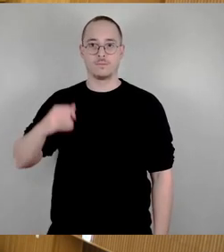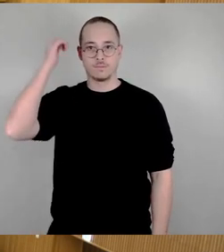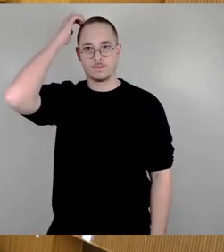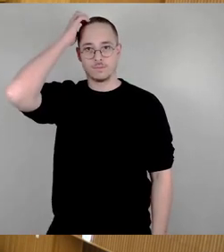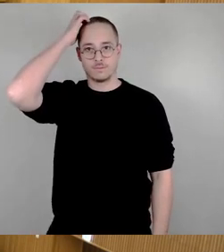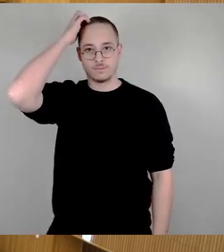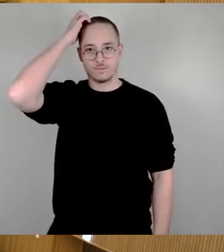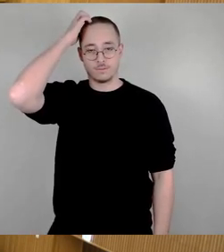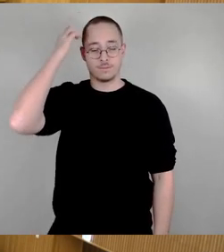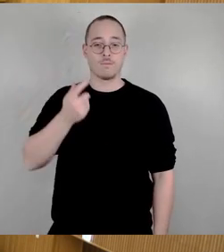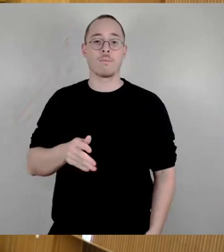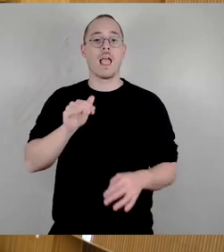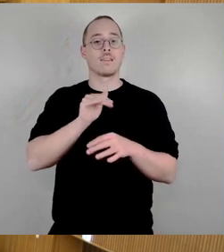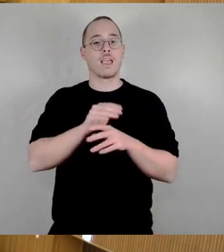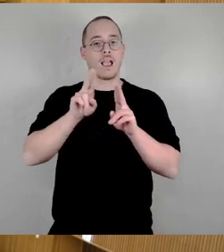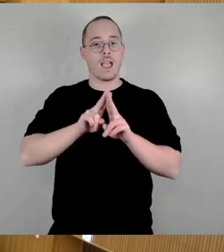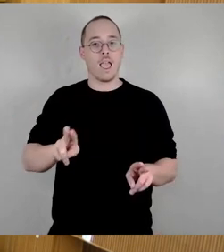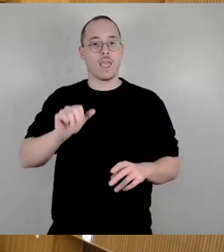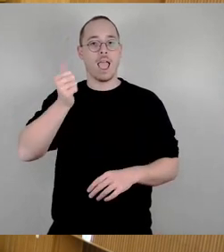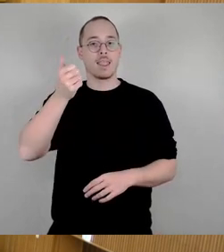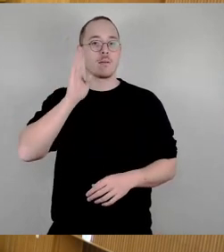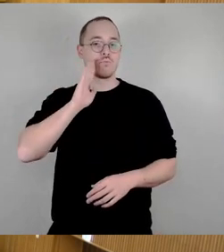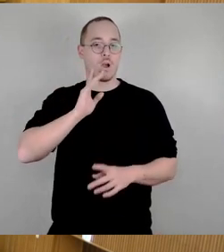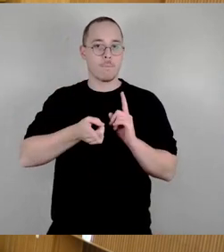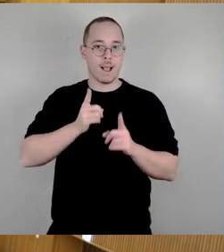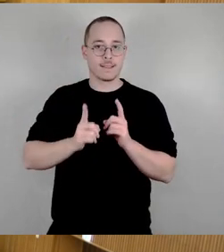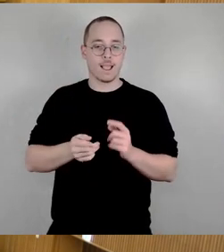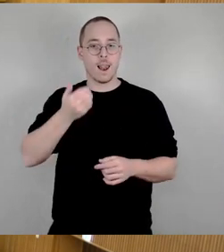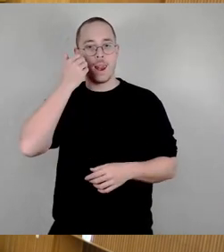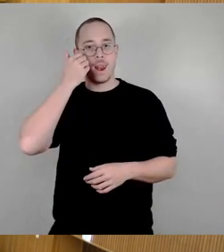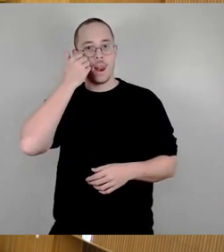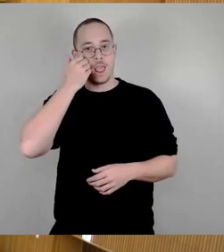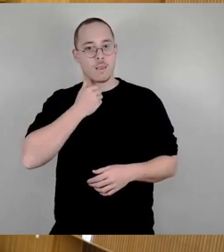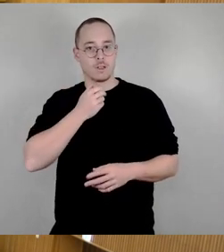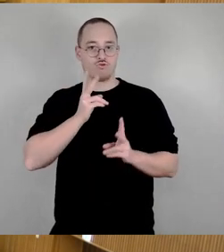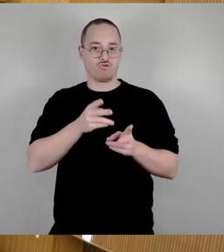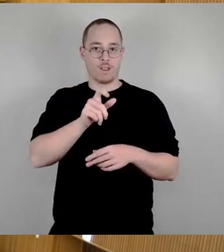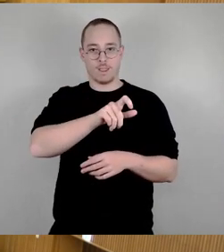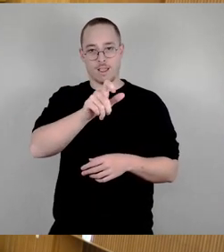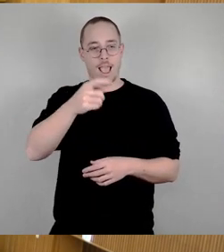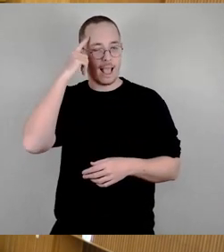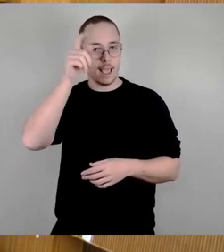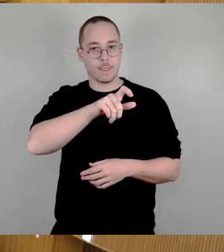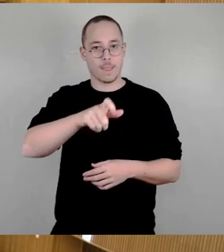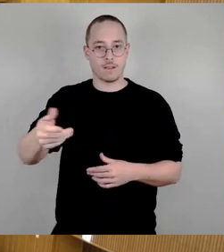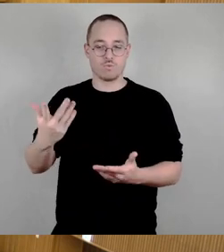Sehr geehrter Herr erster Bürgermeister, sehr geehrte Damen und Herren Stadträte, was der Aschenbach gerade geliefert hat, muss ich sagen, das ist schon